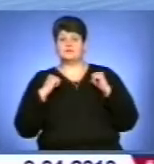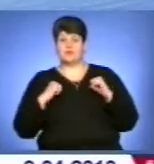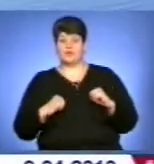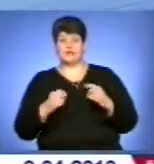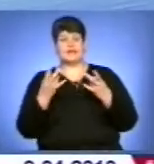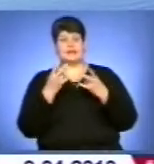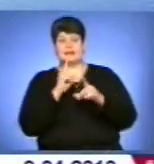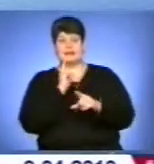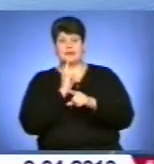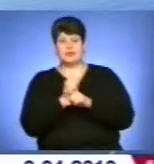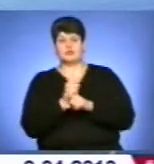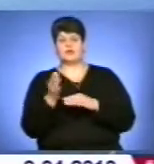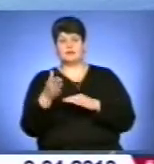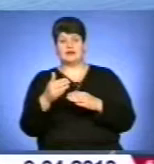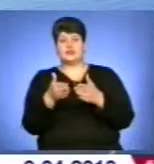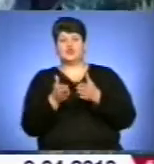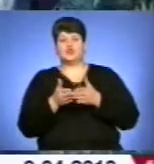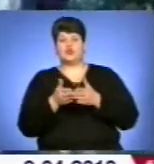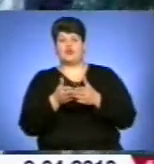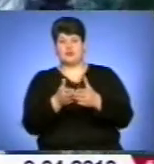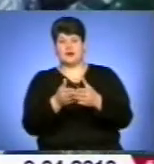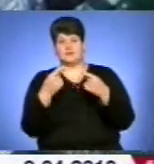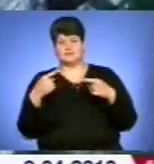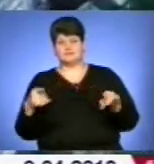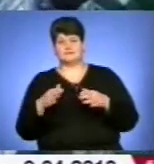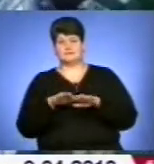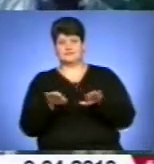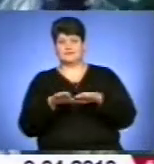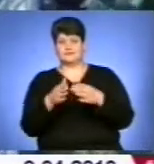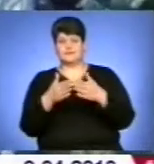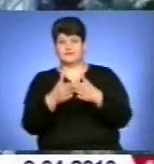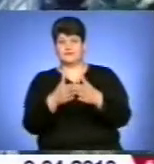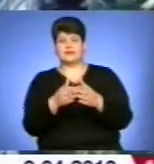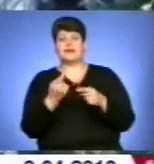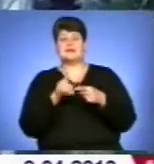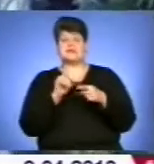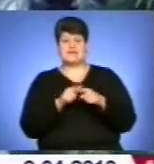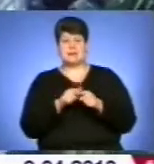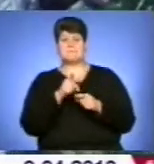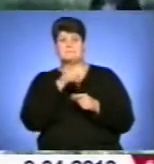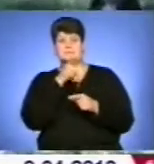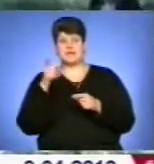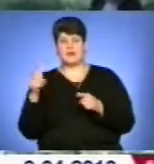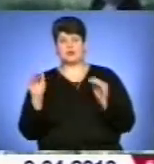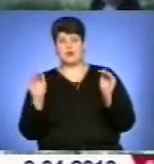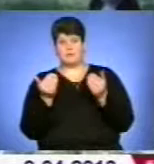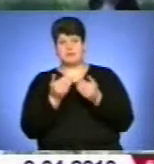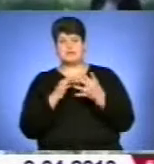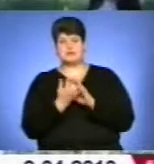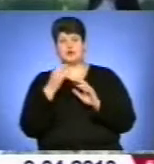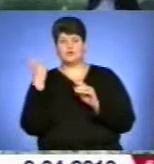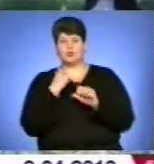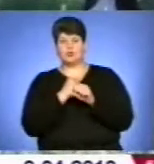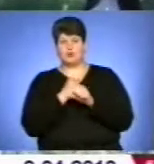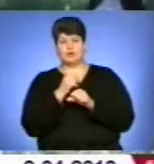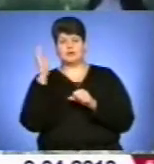дозволяється рибалити із човна чи інших водоплавних засобів. Також на цей період обмежують будь-які господарські роботи на водоймах,